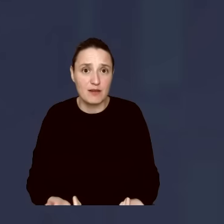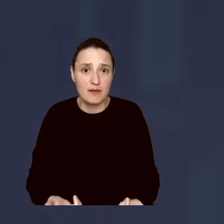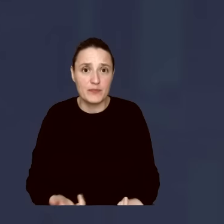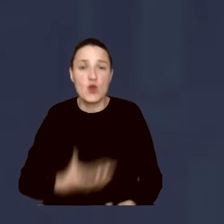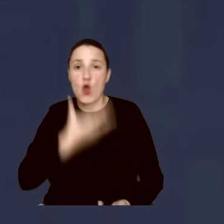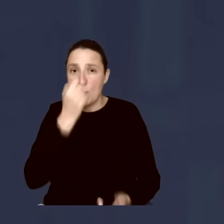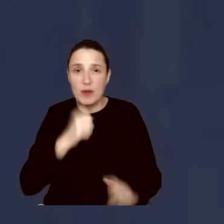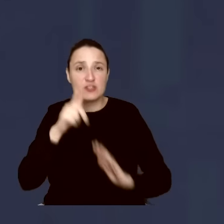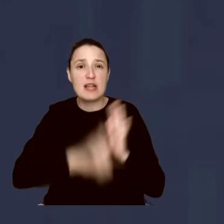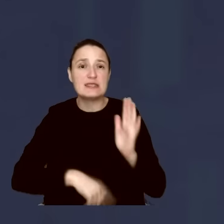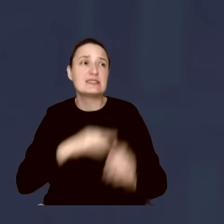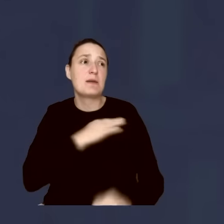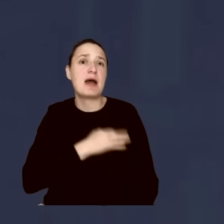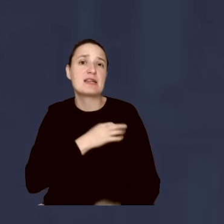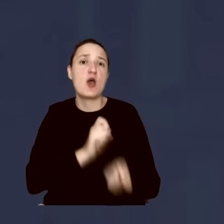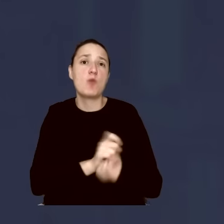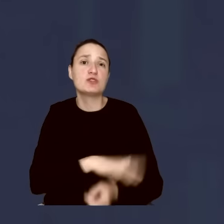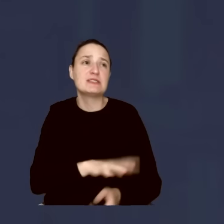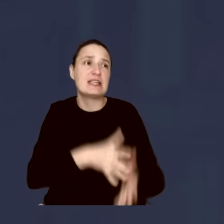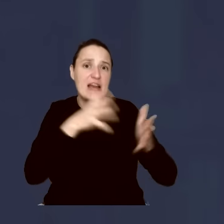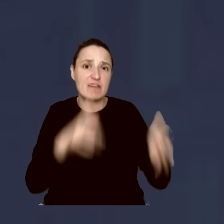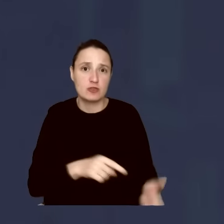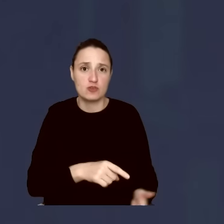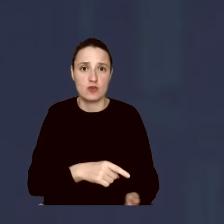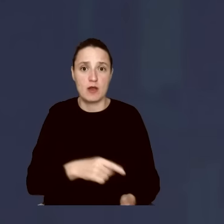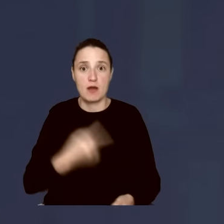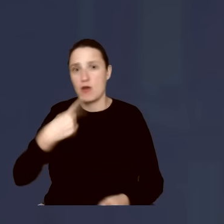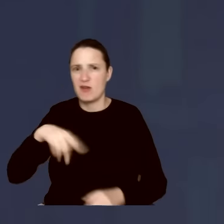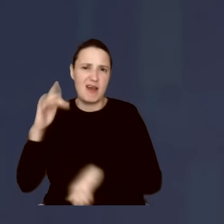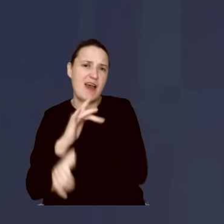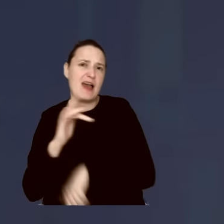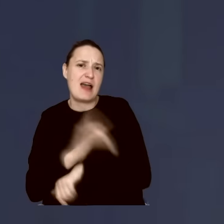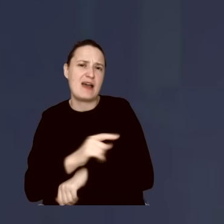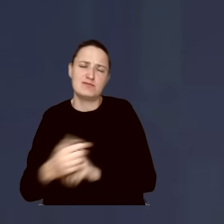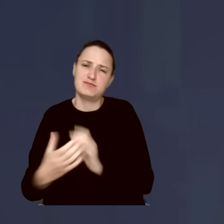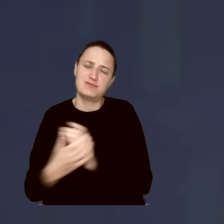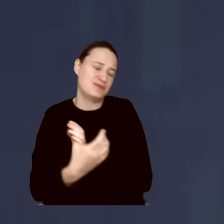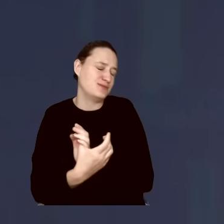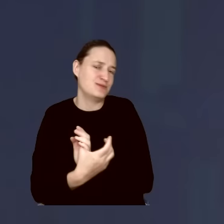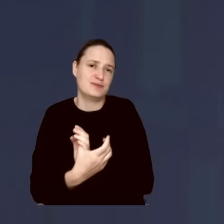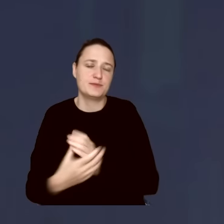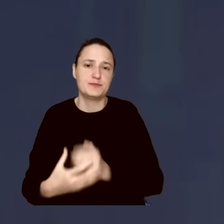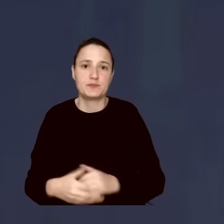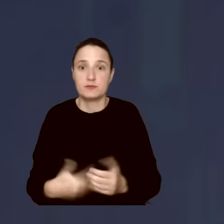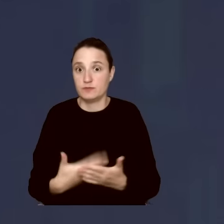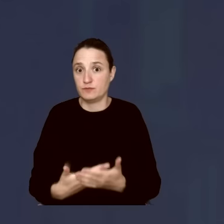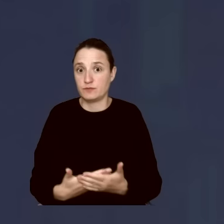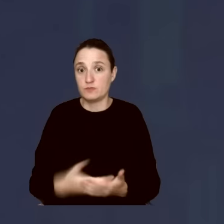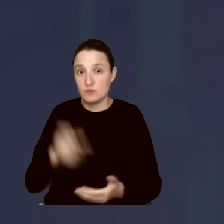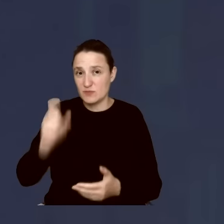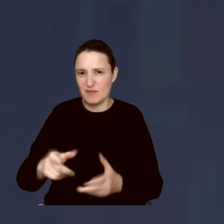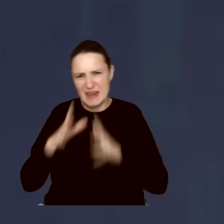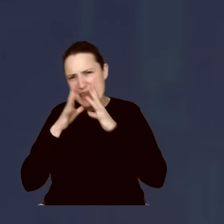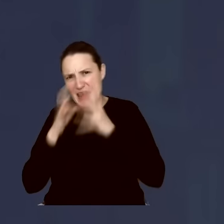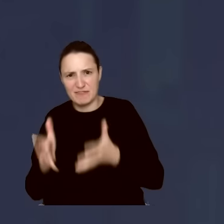największej partii opozycyjnej, nazywając nas w sposób niezwykle brutalny. Czy dlatego, że jest oszalały z nienawiści? Pewno w